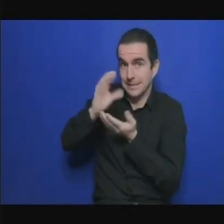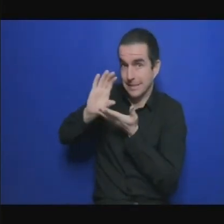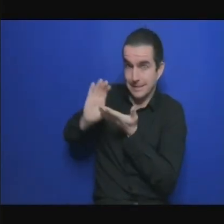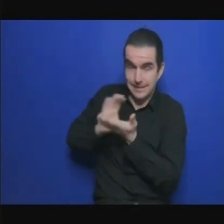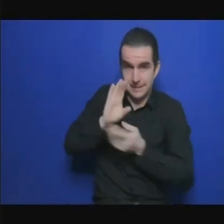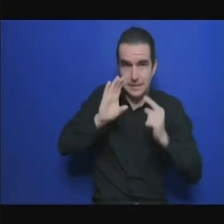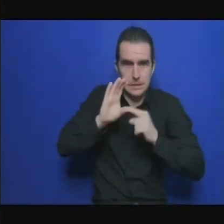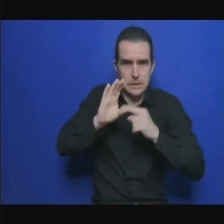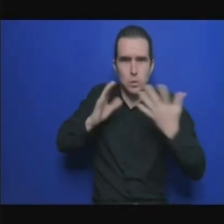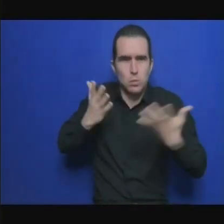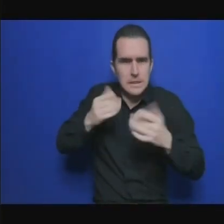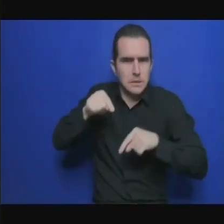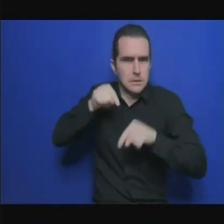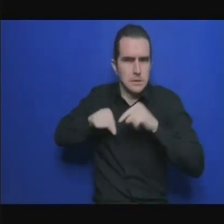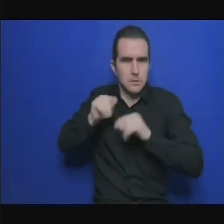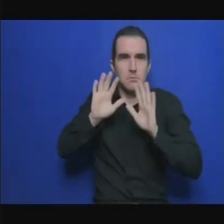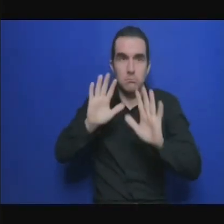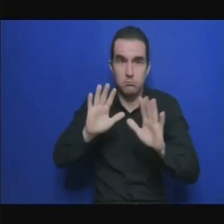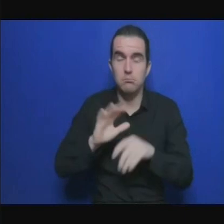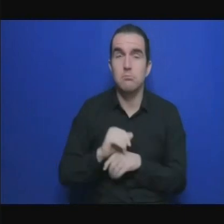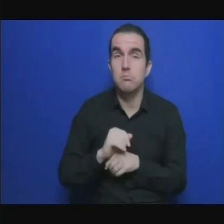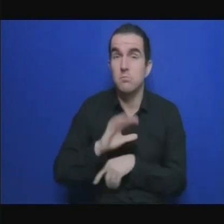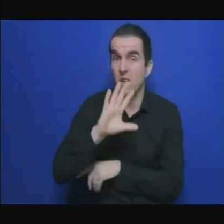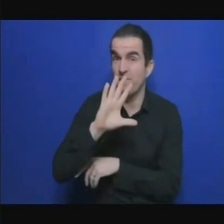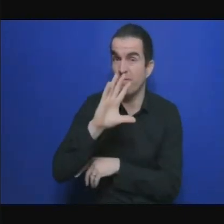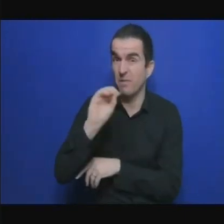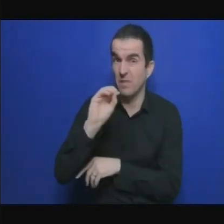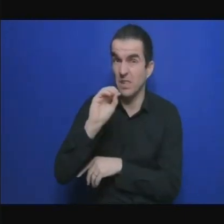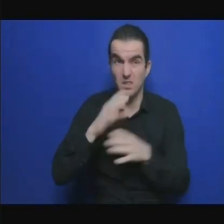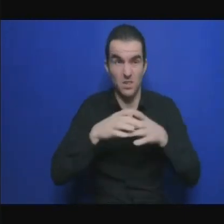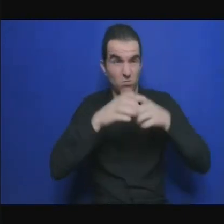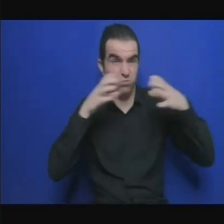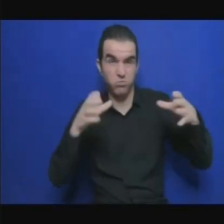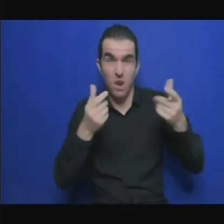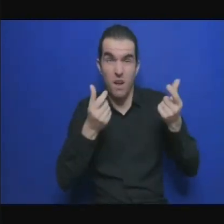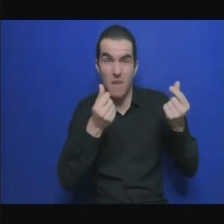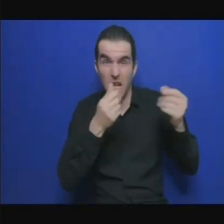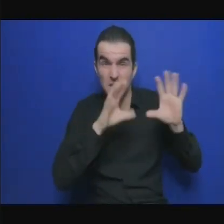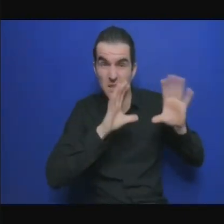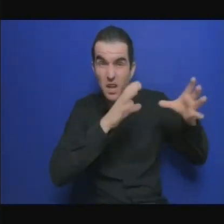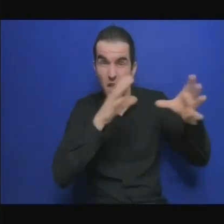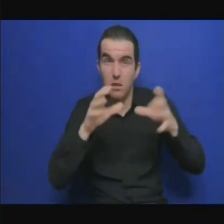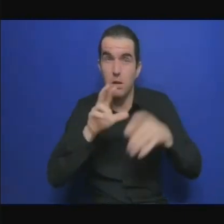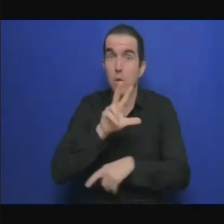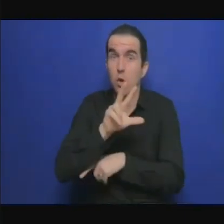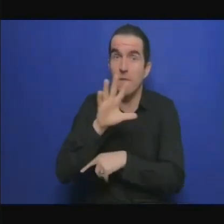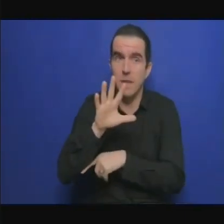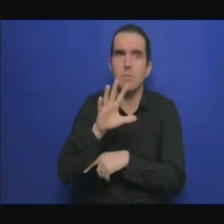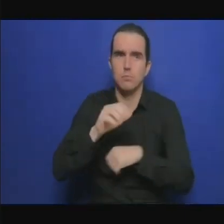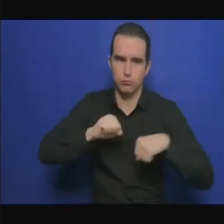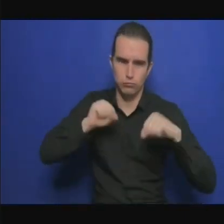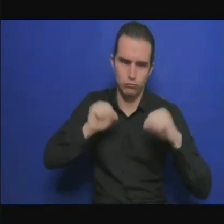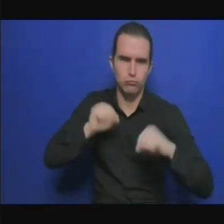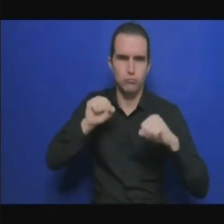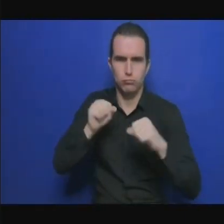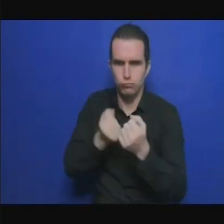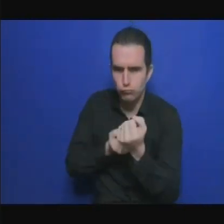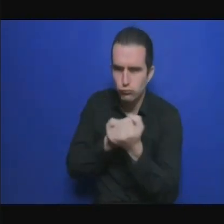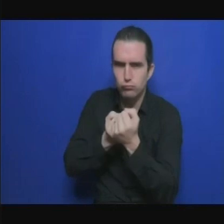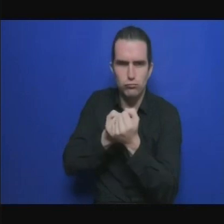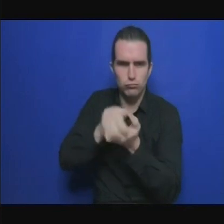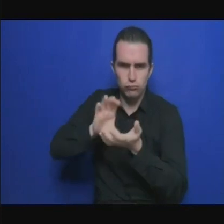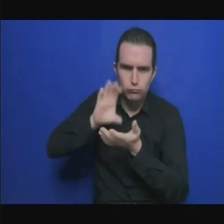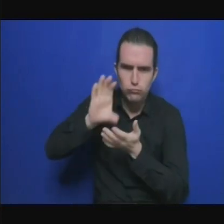projets pour parvenir à une situation d'émissions net zéro mais les pays africains peuvent attirer